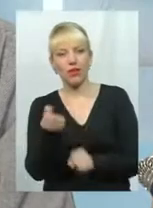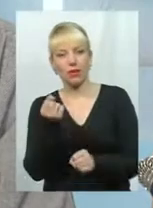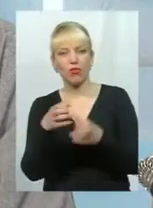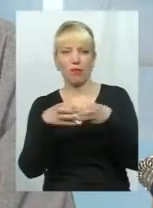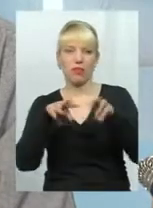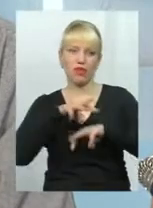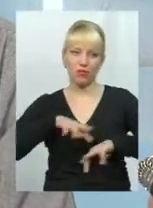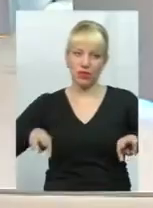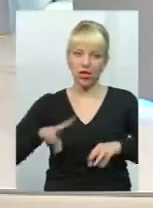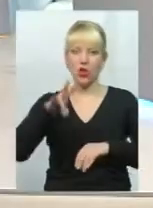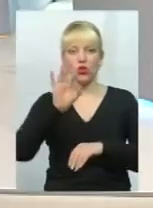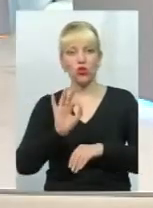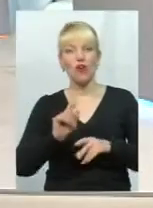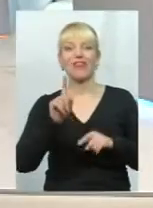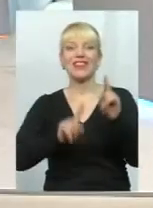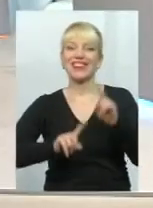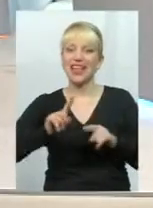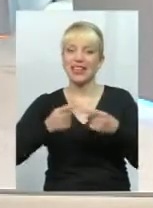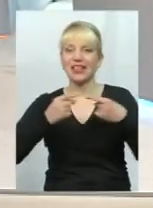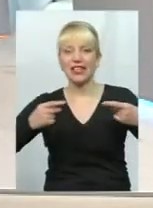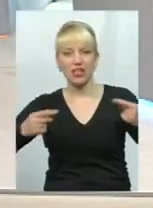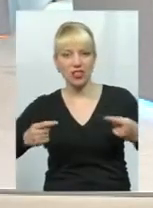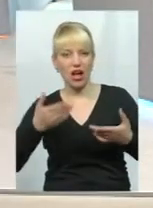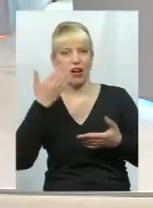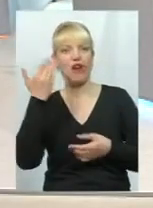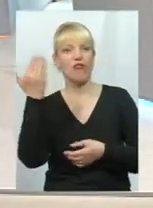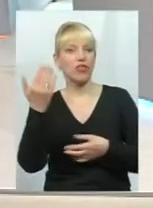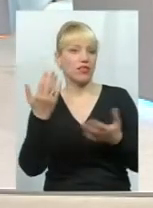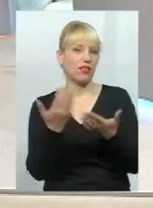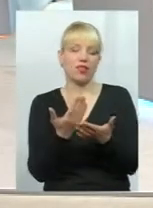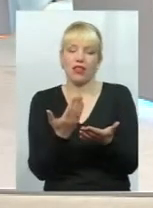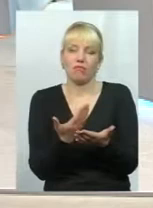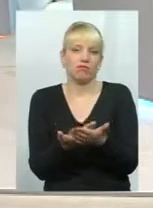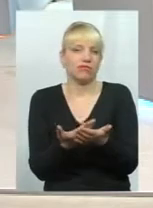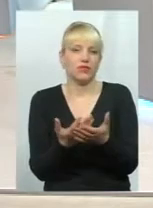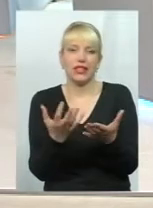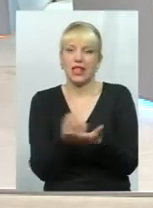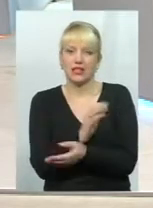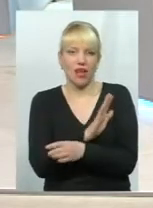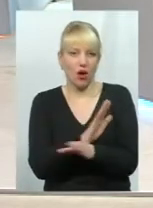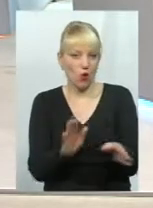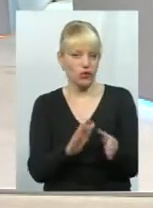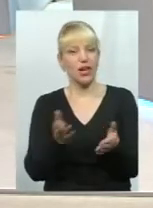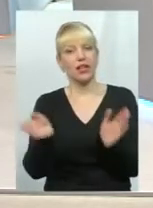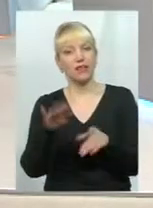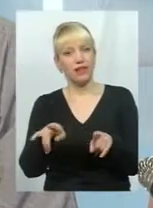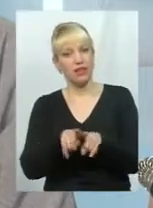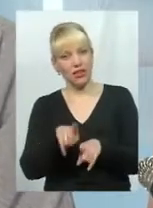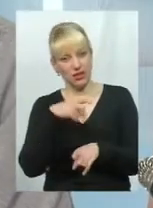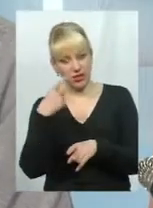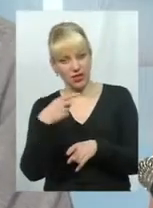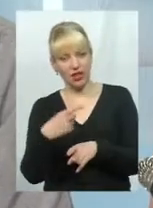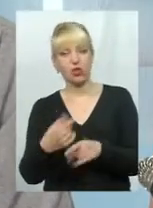кабінеті міністрів, але в деяких речах вони, наприклад, не знаходять. І давайте з вами так скажемо, що